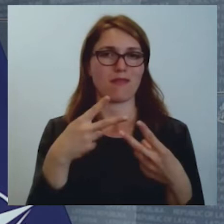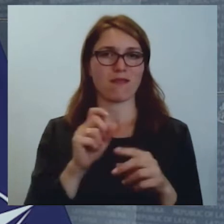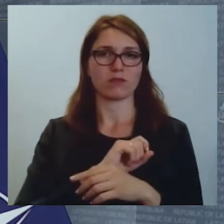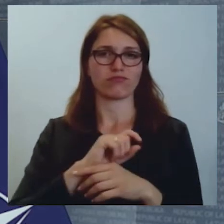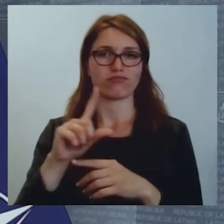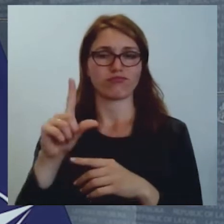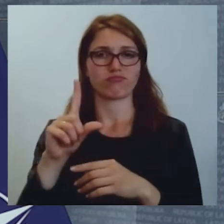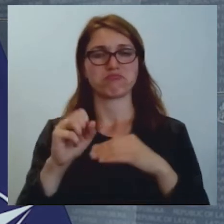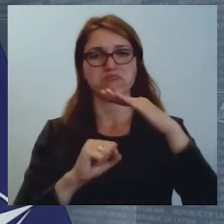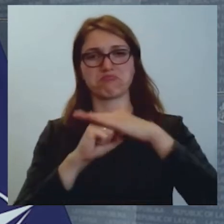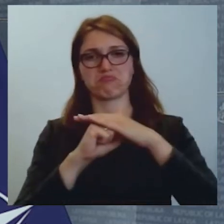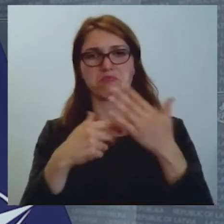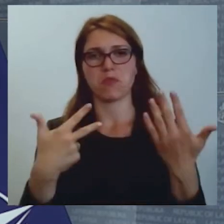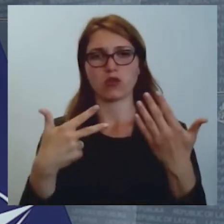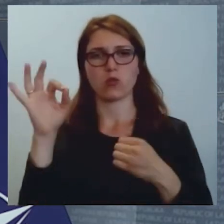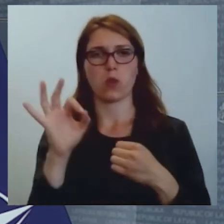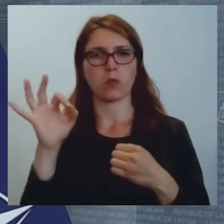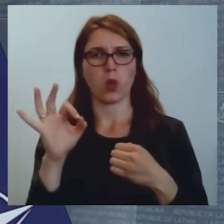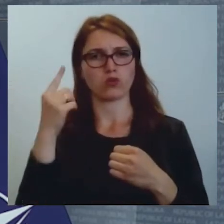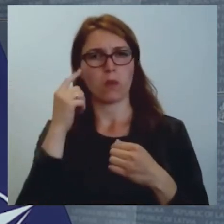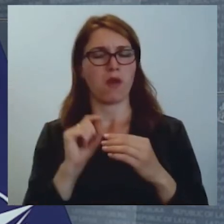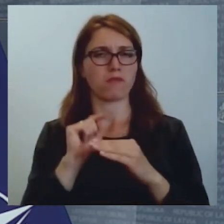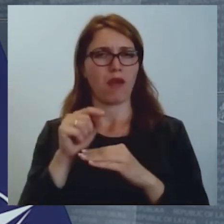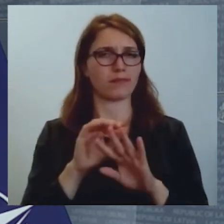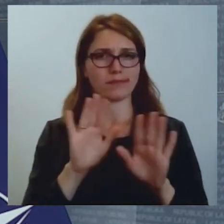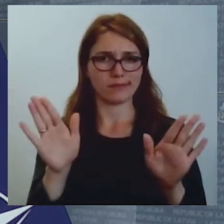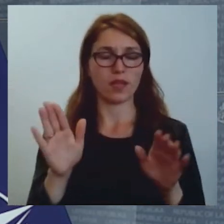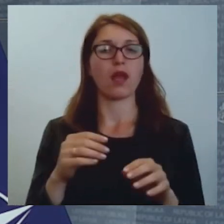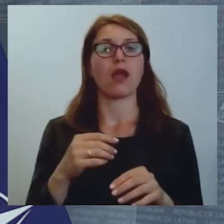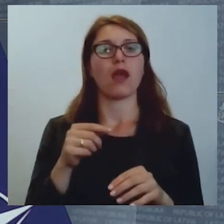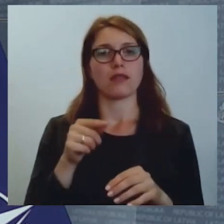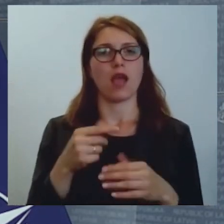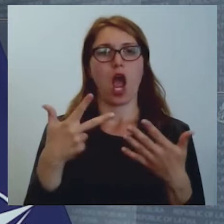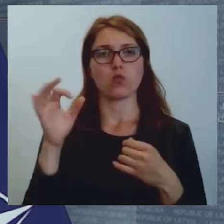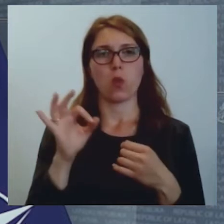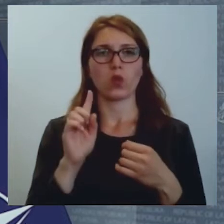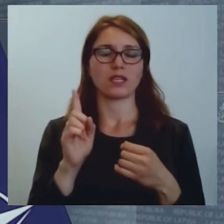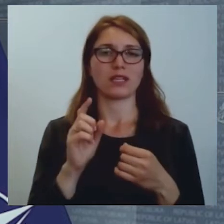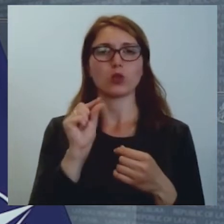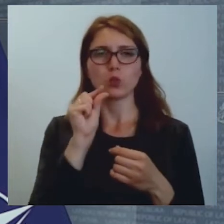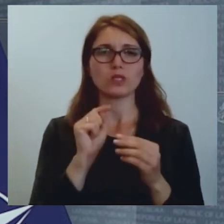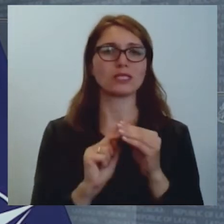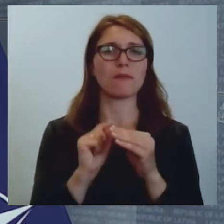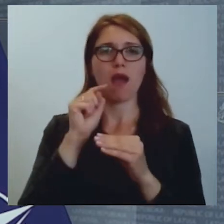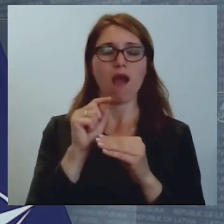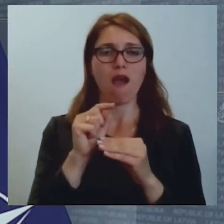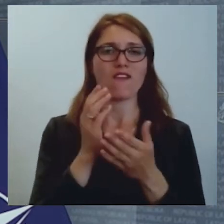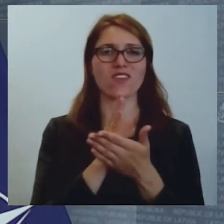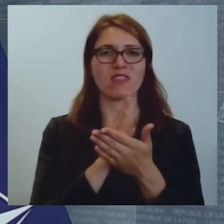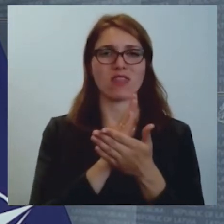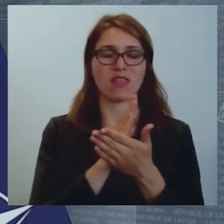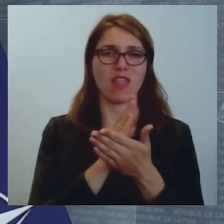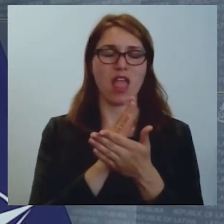augstāk par 8%, kas ir nedaudz virs, varbūt, vidējā fona miera laikos.